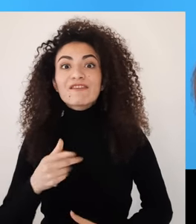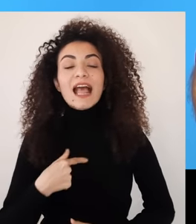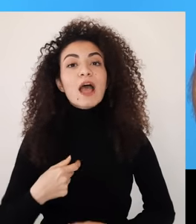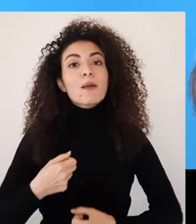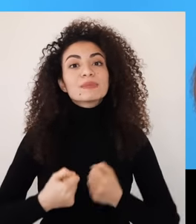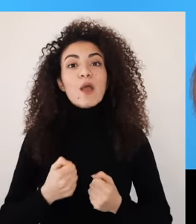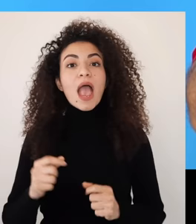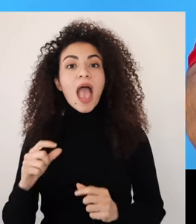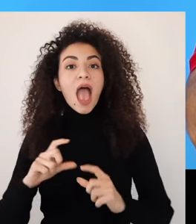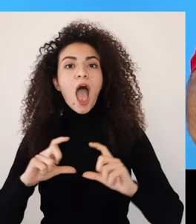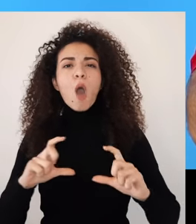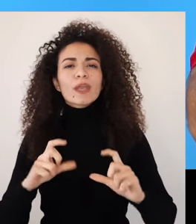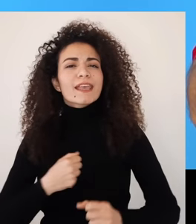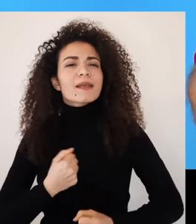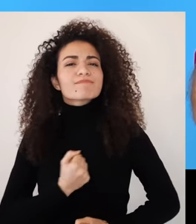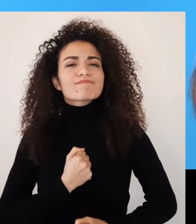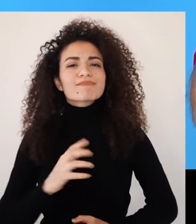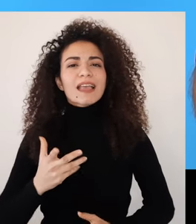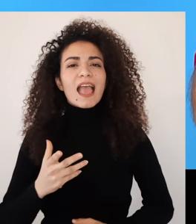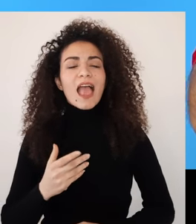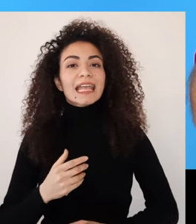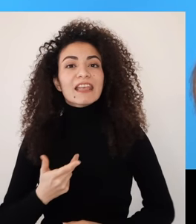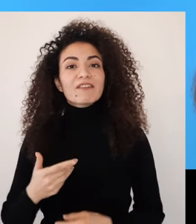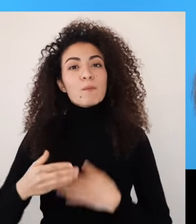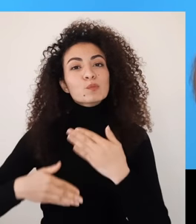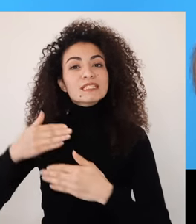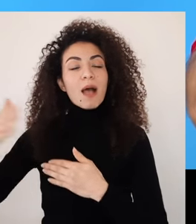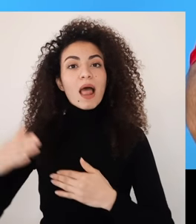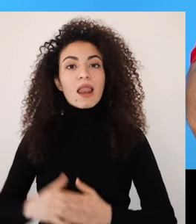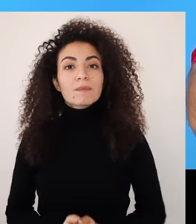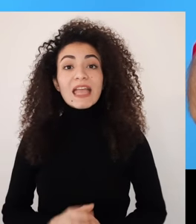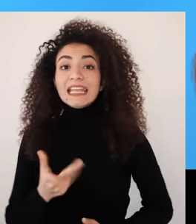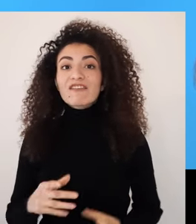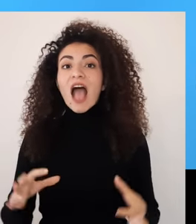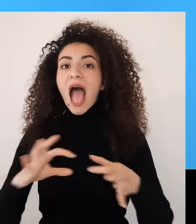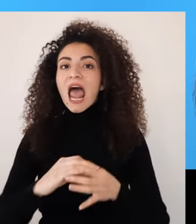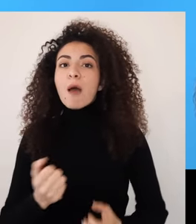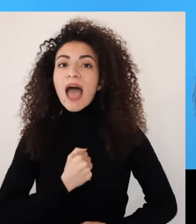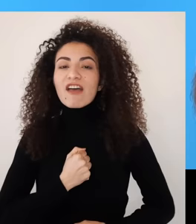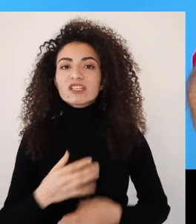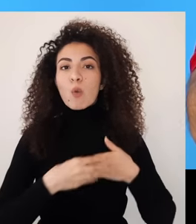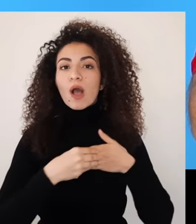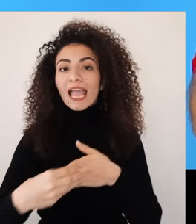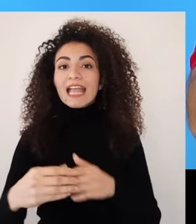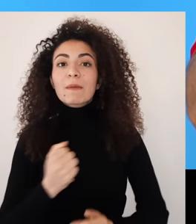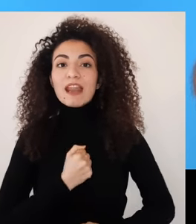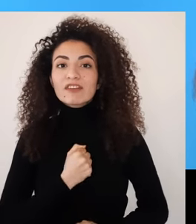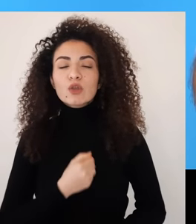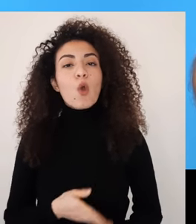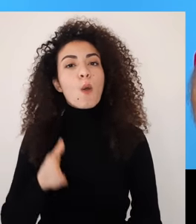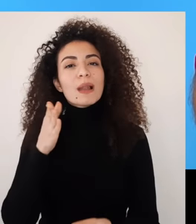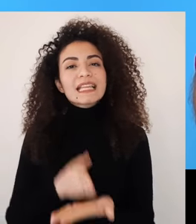تكوين هوية المرأة ذات الإعاقة وكيف ممكن تنطلق من معرفتك وعلاقتك بنفسك للطور قدراتك القيادية